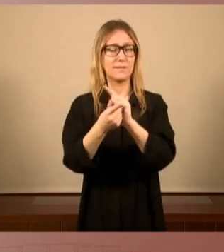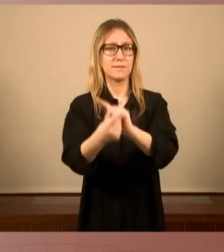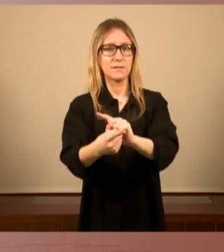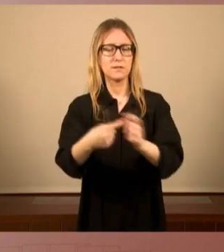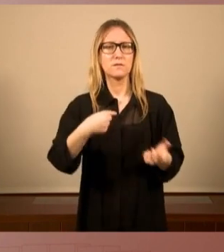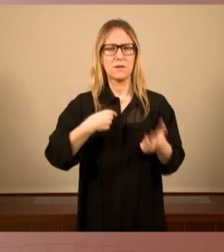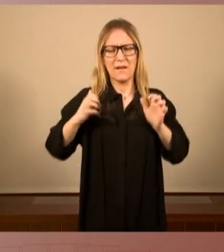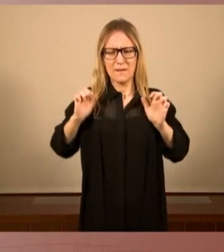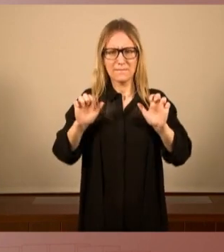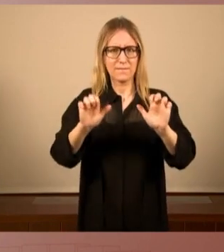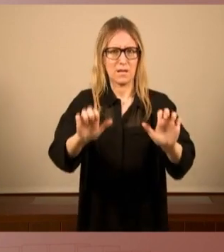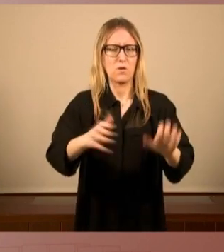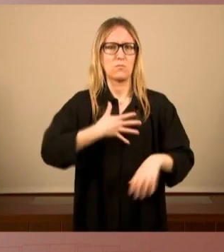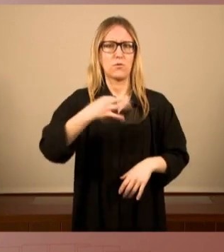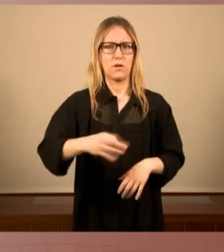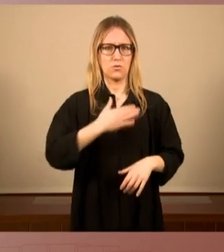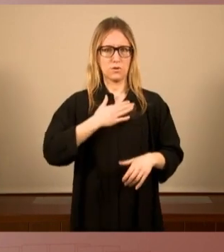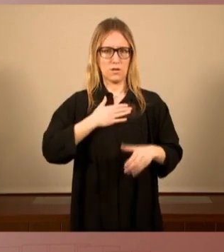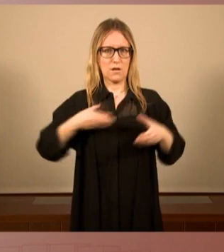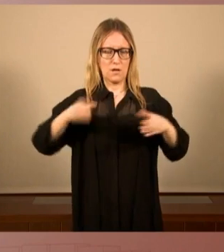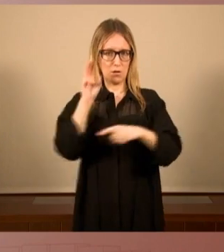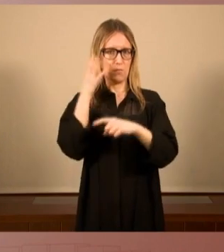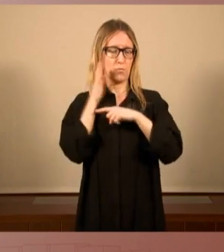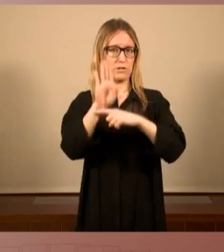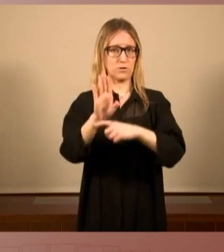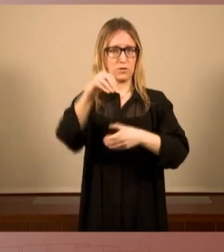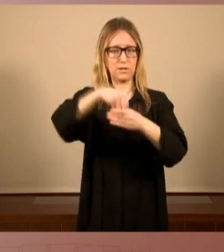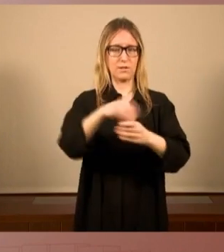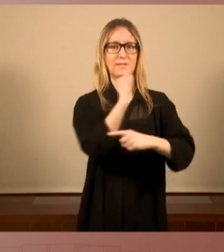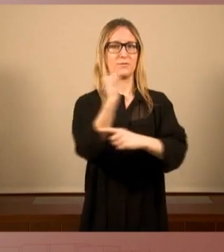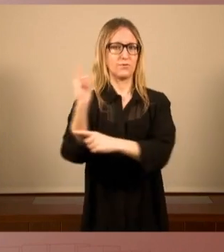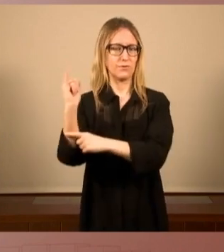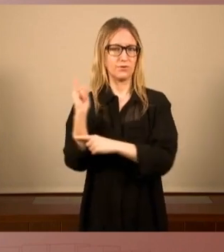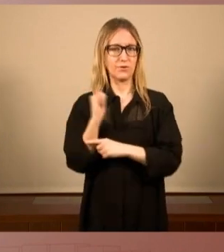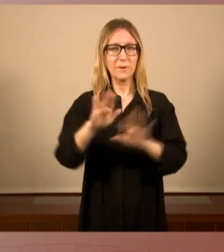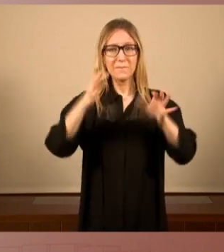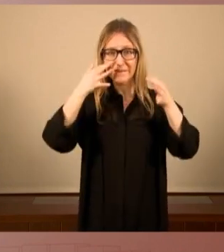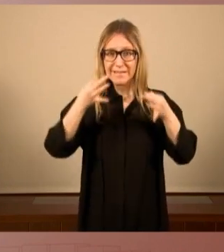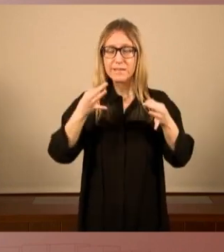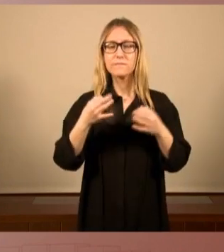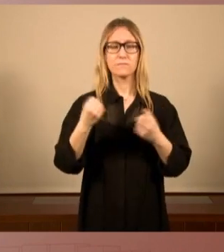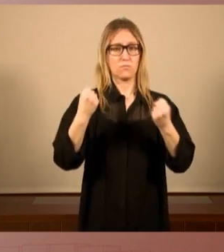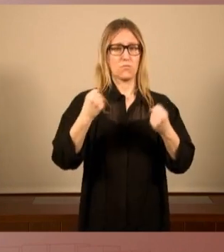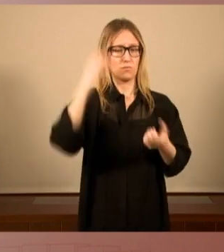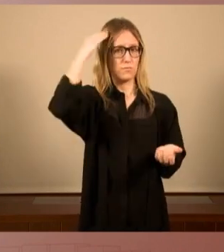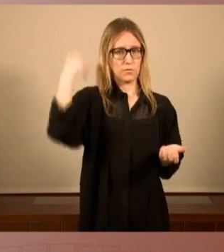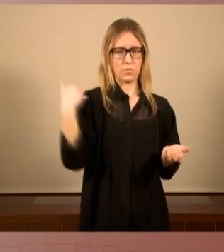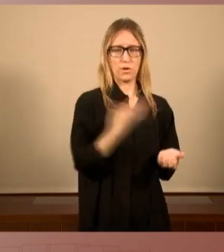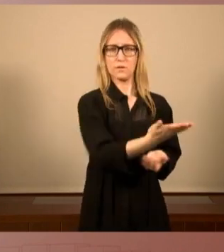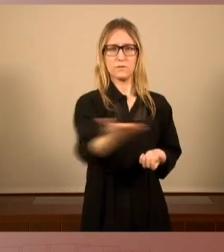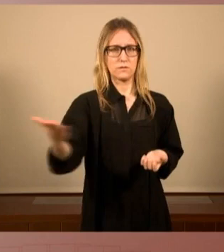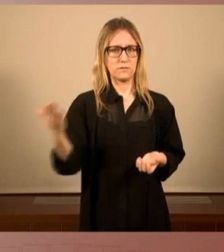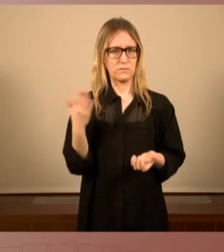empènyer des de la nostra posició a les institucions, però en realitat la força popular, i ho vam veure molt bé